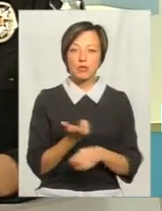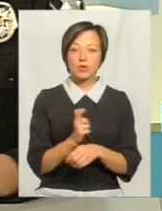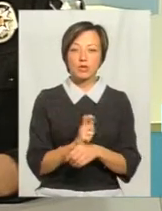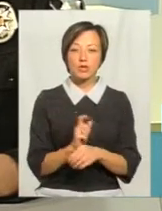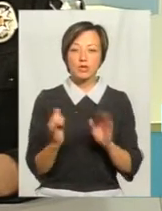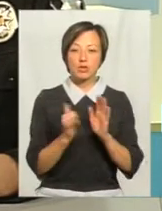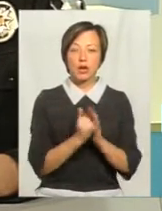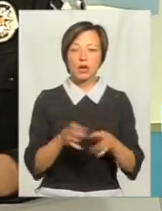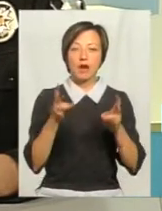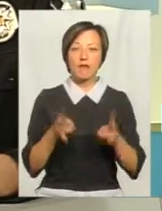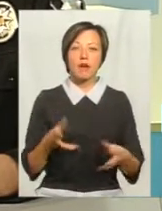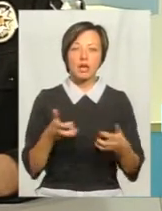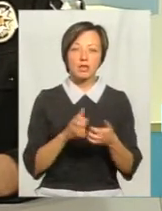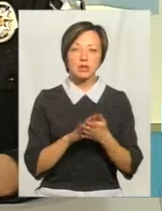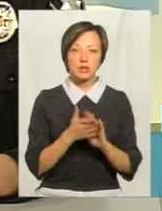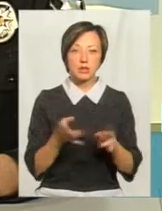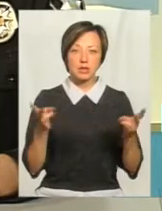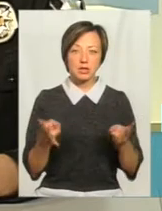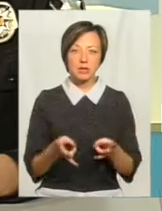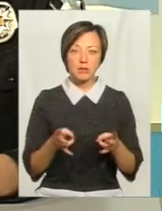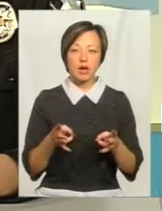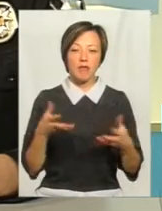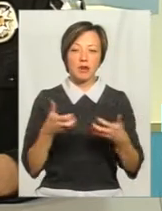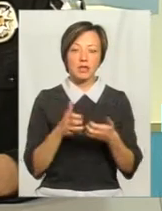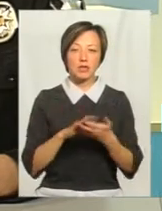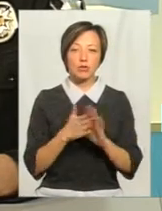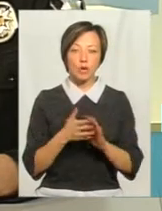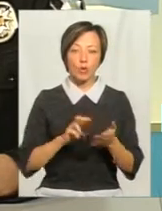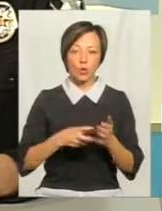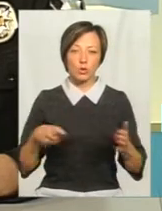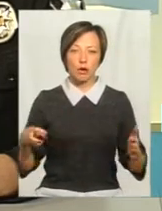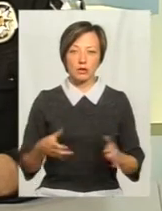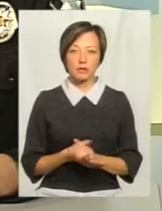є аварійні ситуації, і їх треба ці аварійні ситуації уникати.